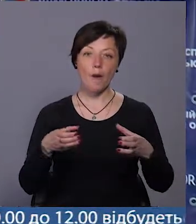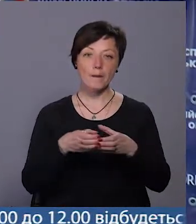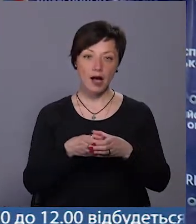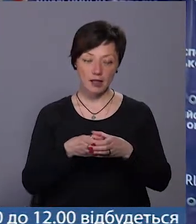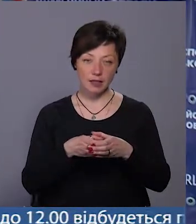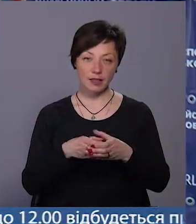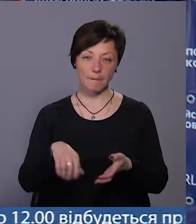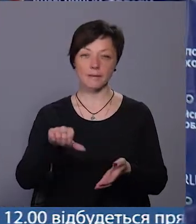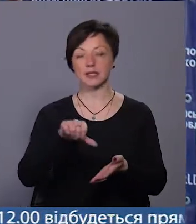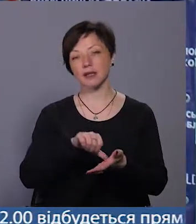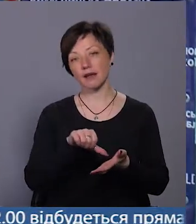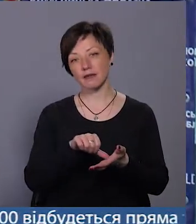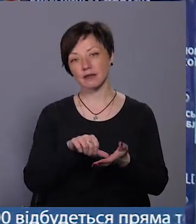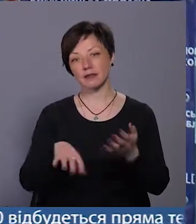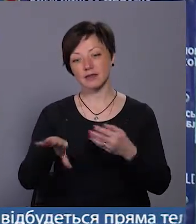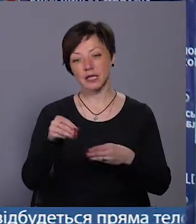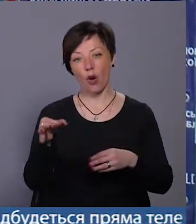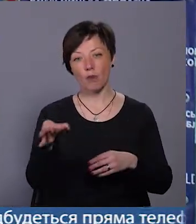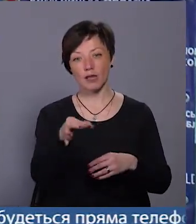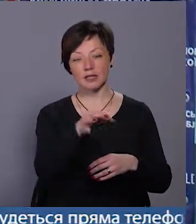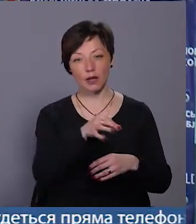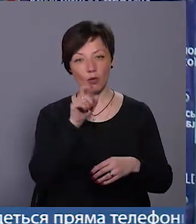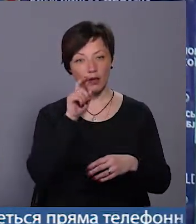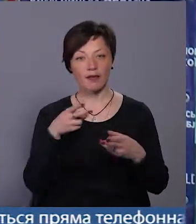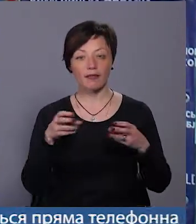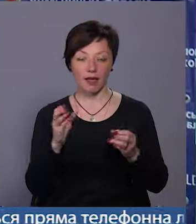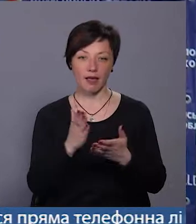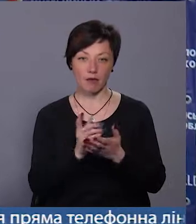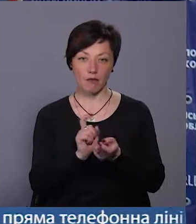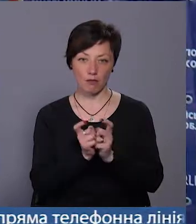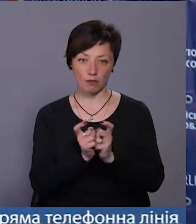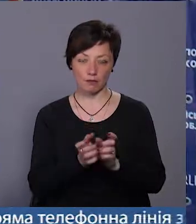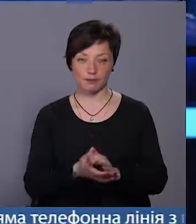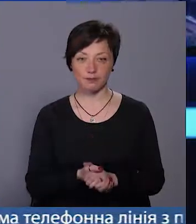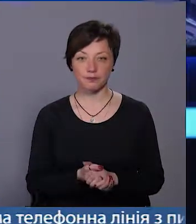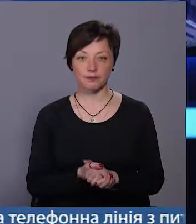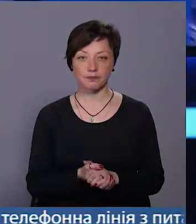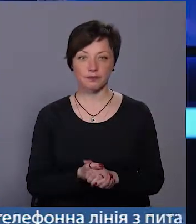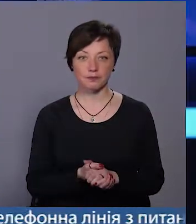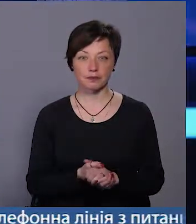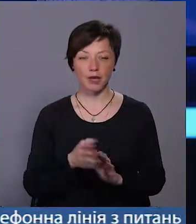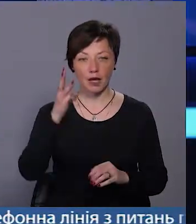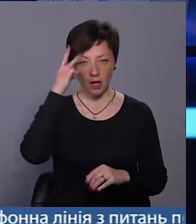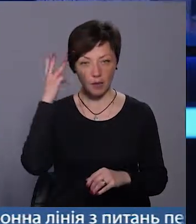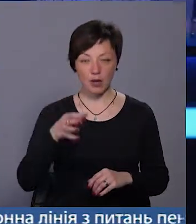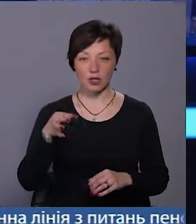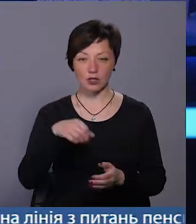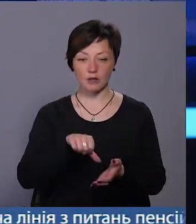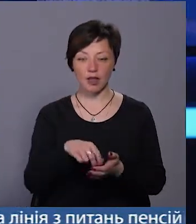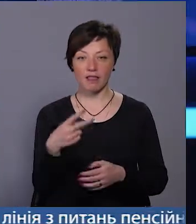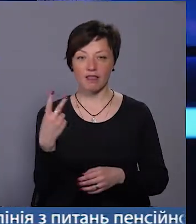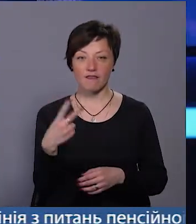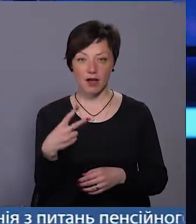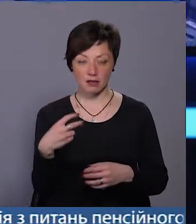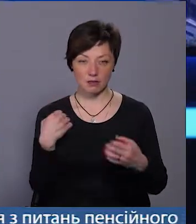представлені всіх областей України, де культивують боротьбу. Хмельниччина представлена двома